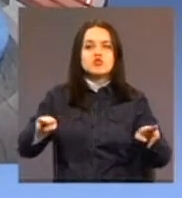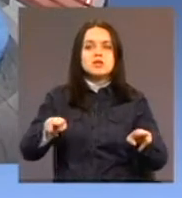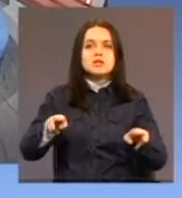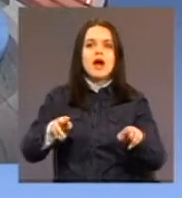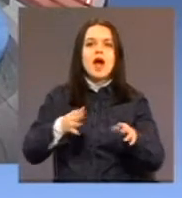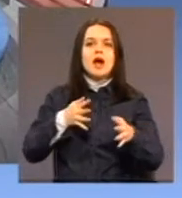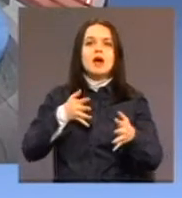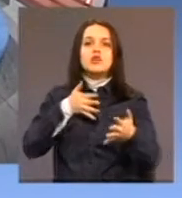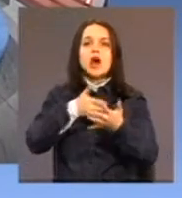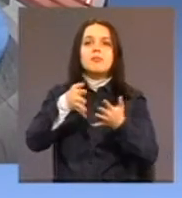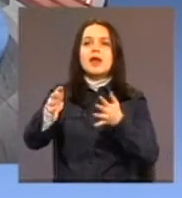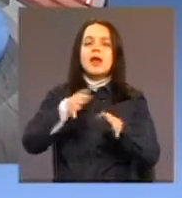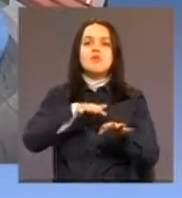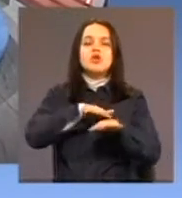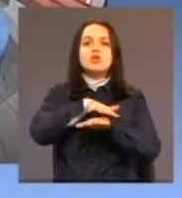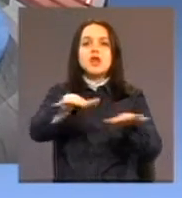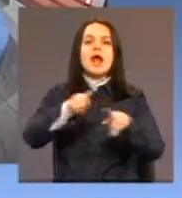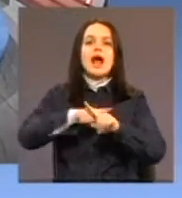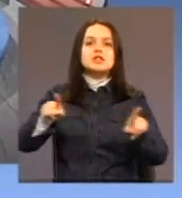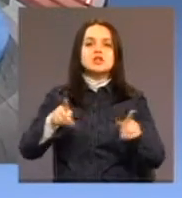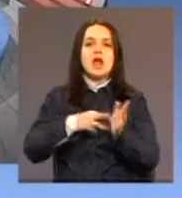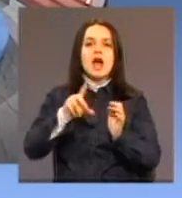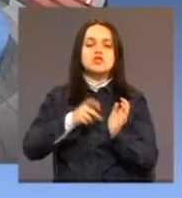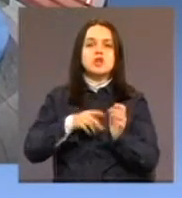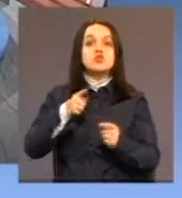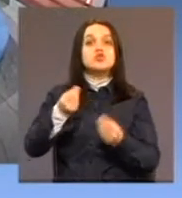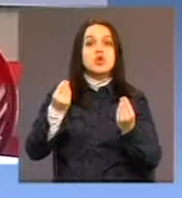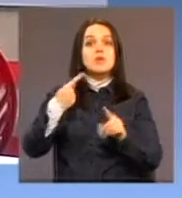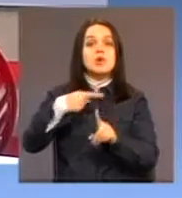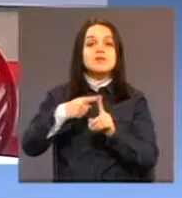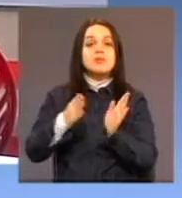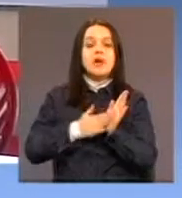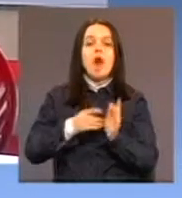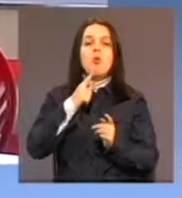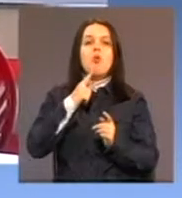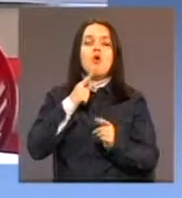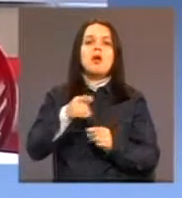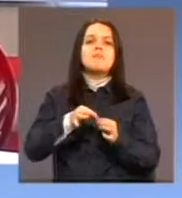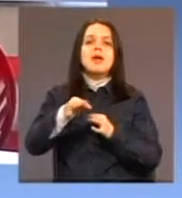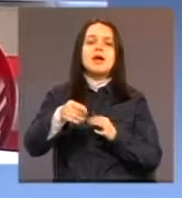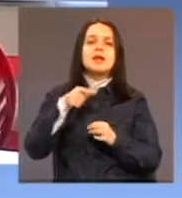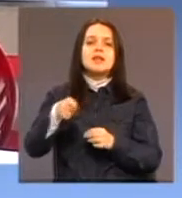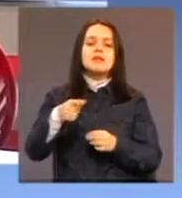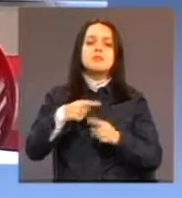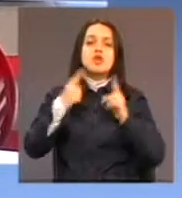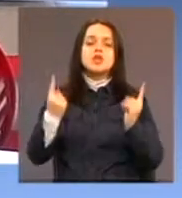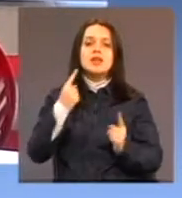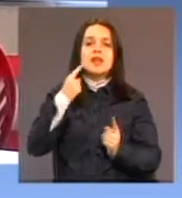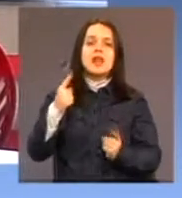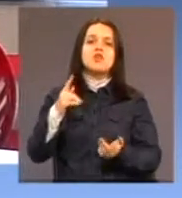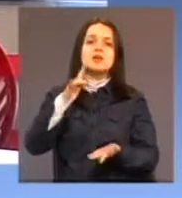svakako pozitivni primjeri, ali u koje mjeri postojanje dnevnog centra za djecu sa teškoćem u razvoju može